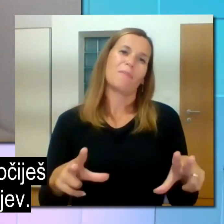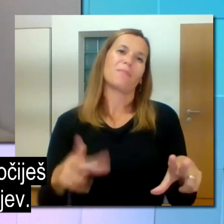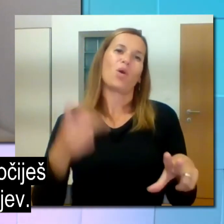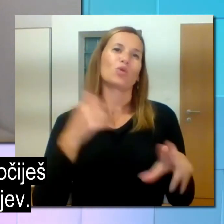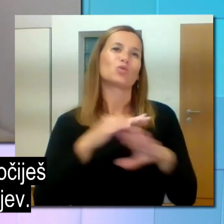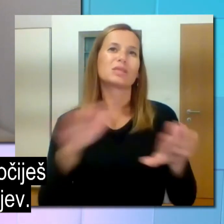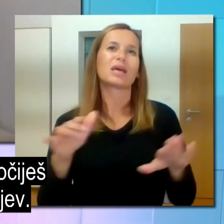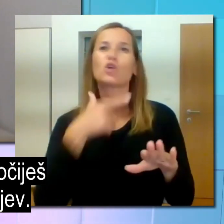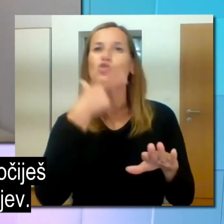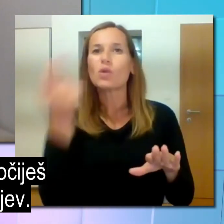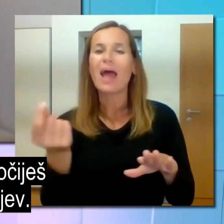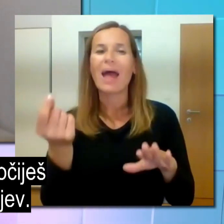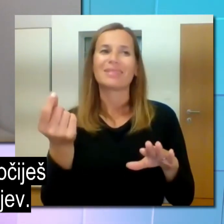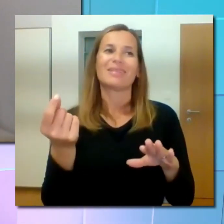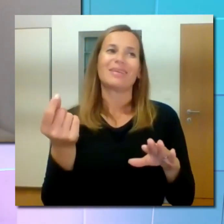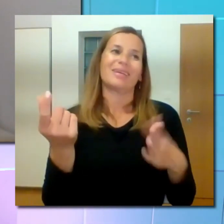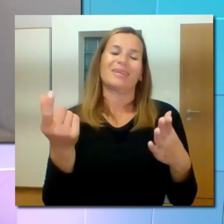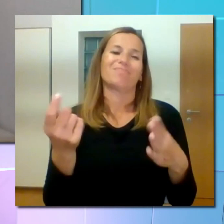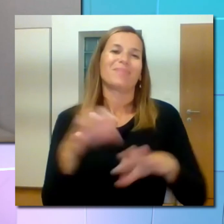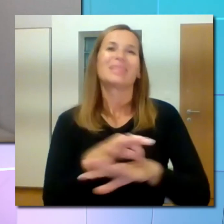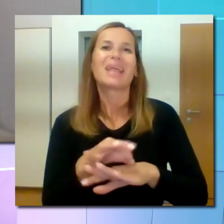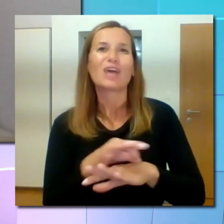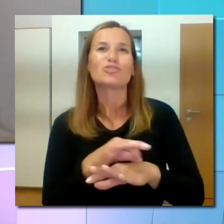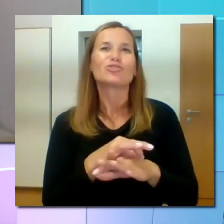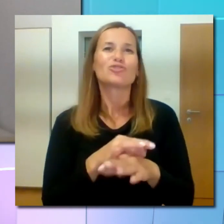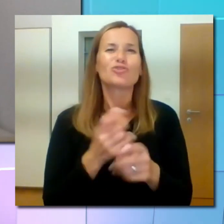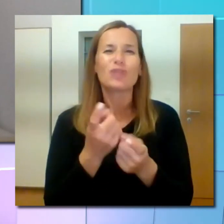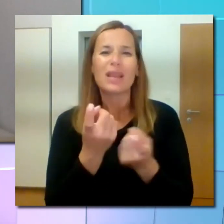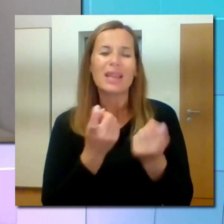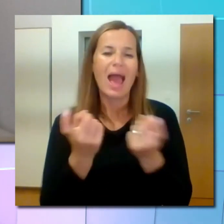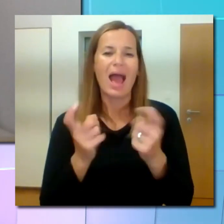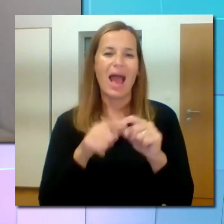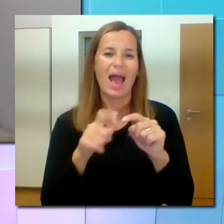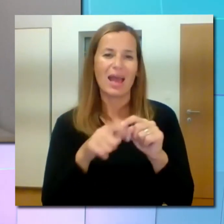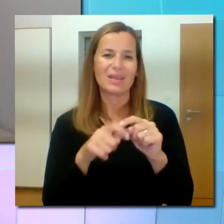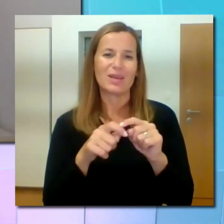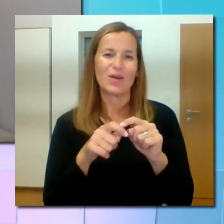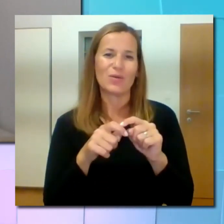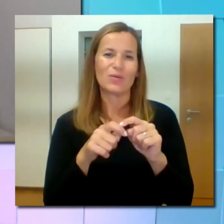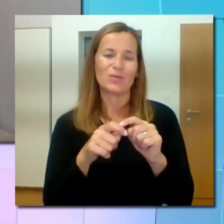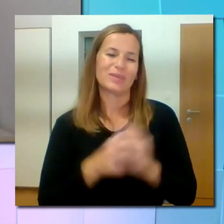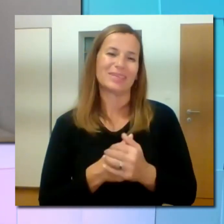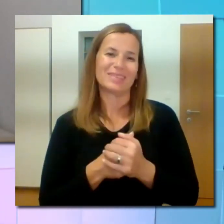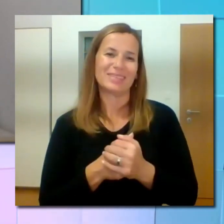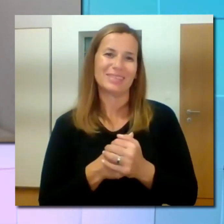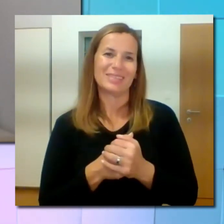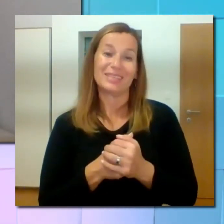vseh, rekla, zvonanih dražilajev. Res pa, nekoli ne berem ta račno vizgo.